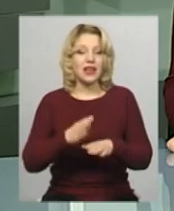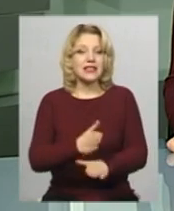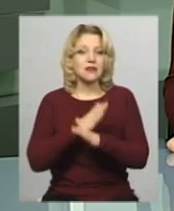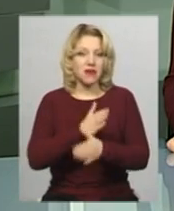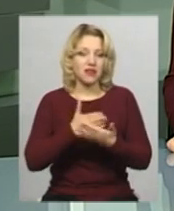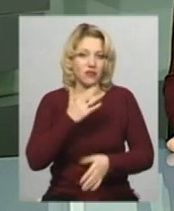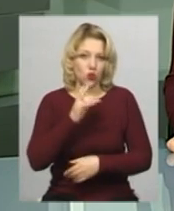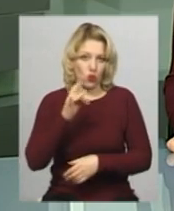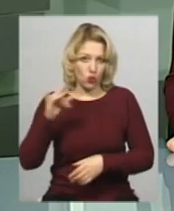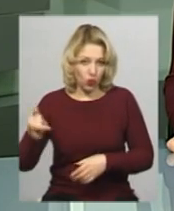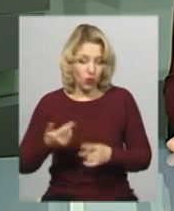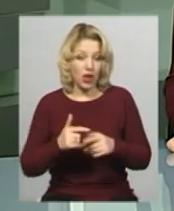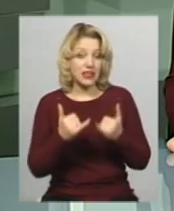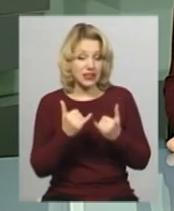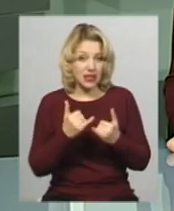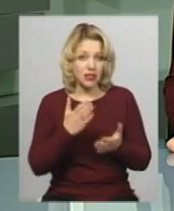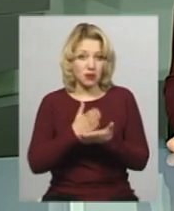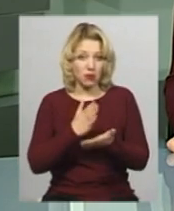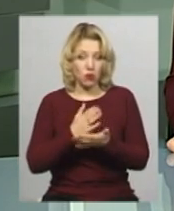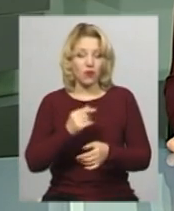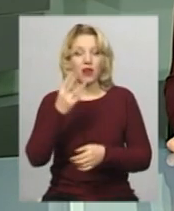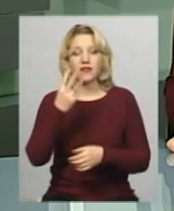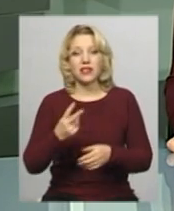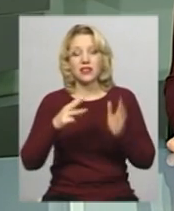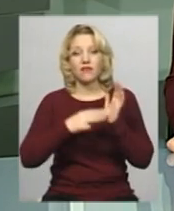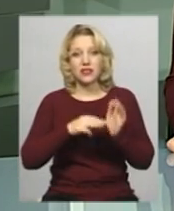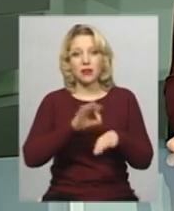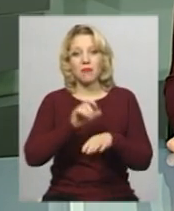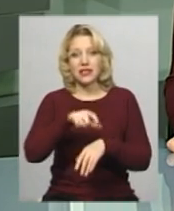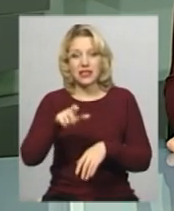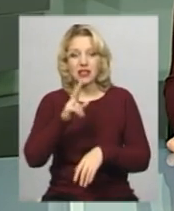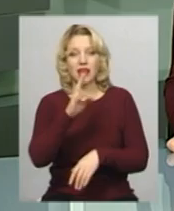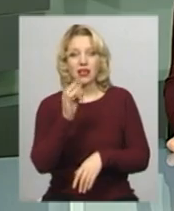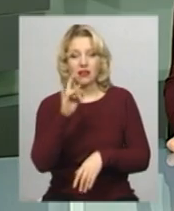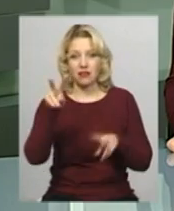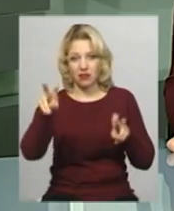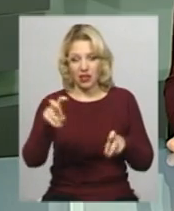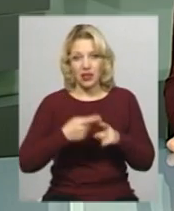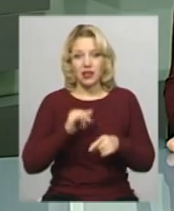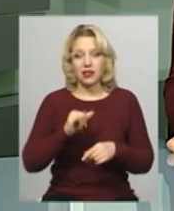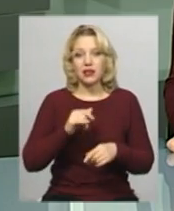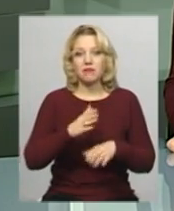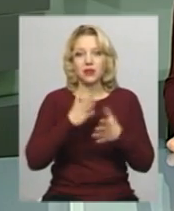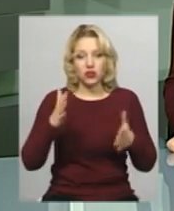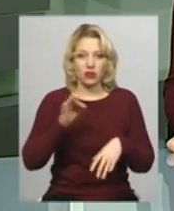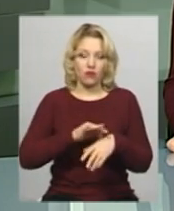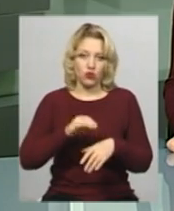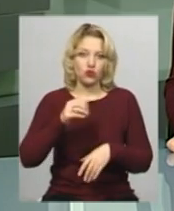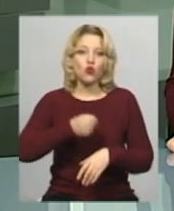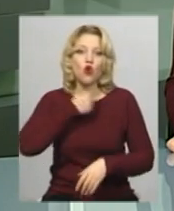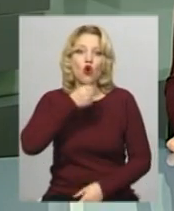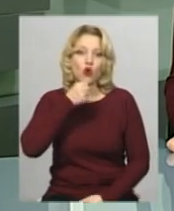Підубна. Зараз у такоді перебуває 48 пацієнтів з діагнозом кір. За словами головного лікаря, здебільшого хворі й дорослі.